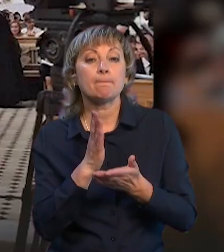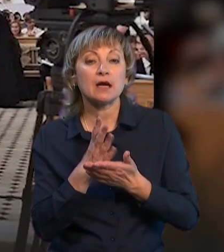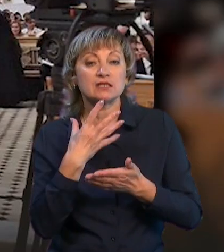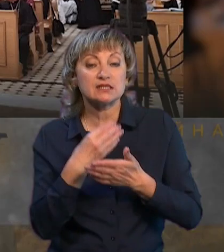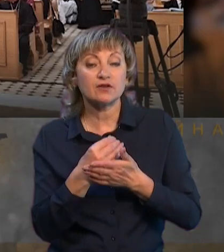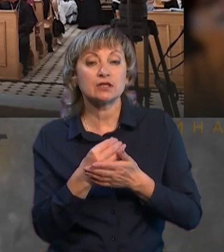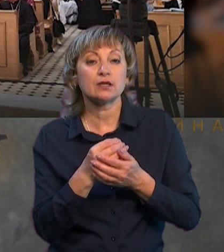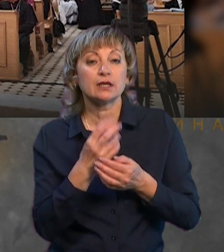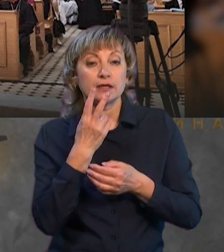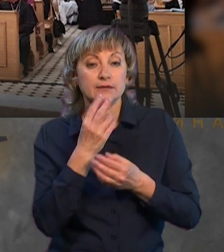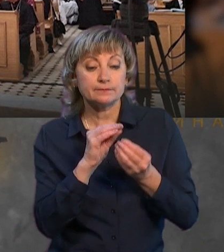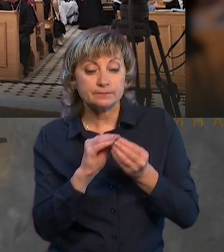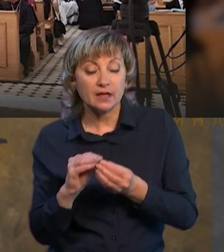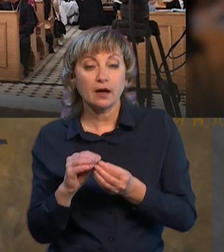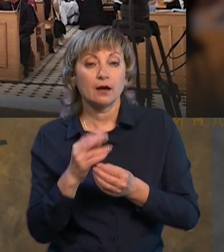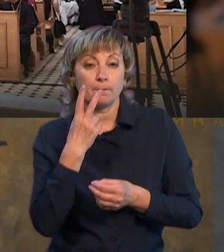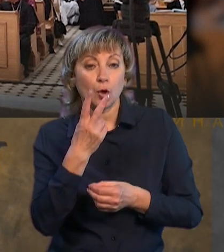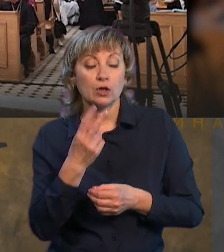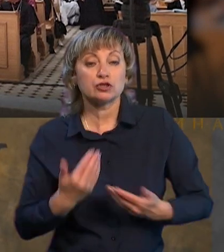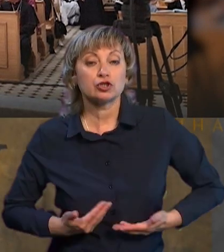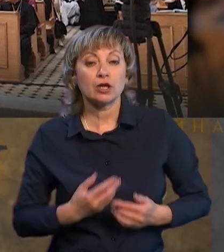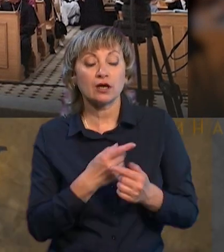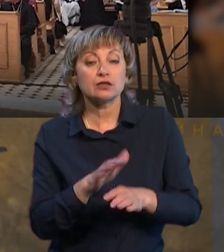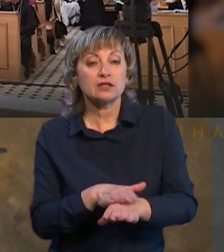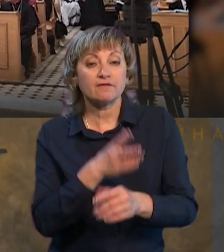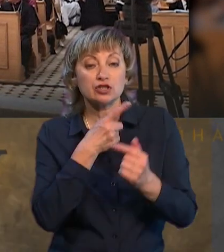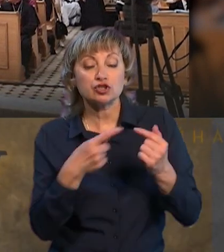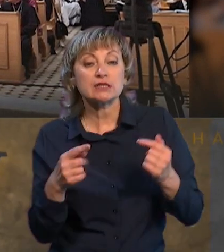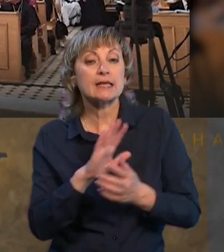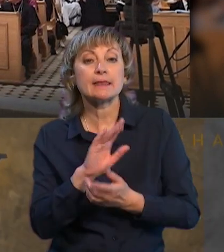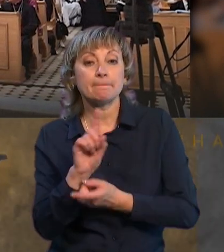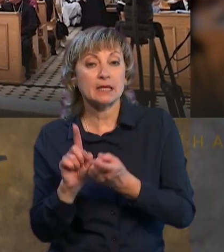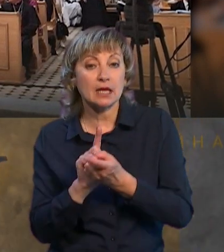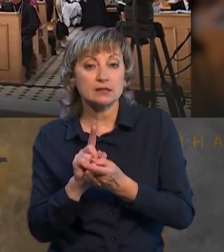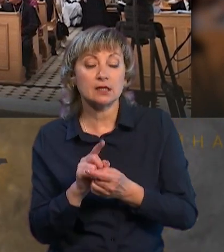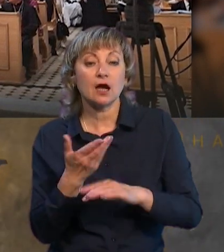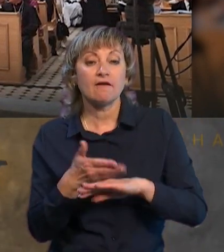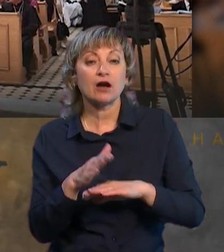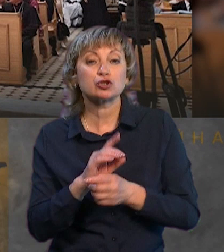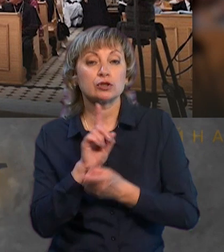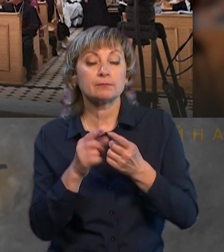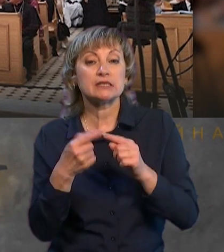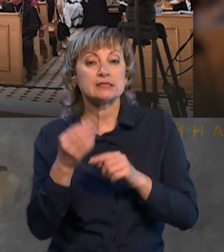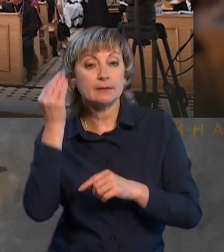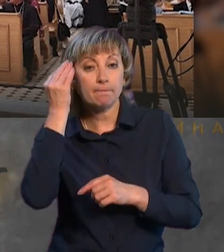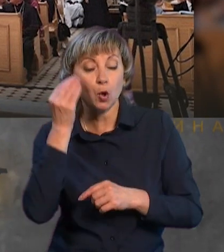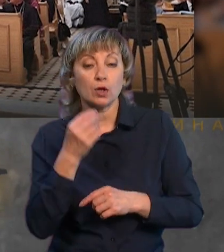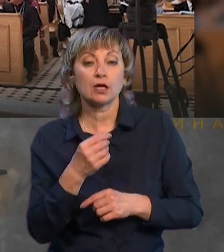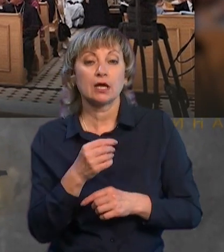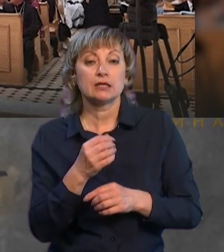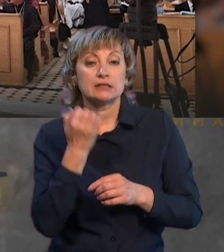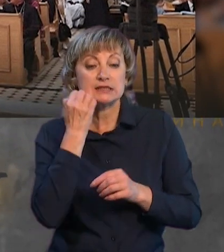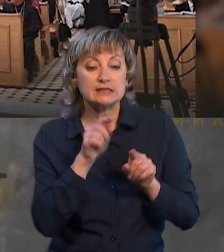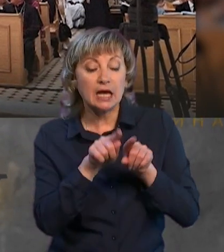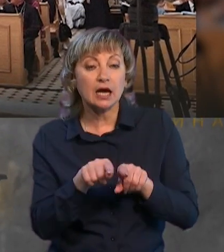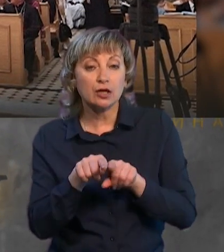усталені погляди на життя, які вже протягом тривалого часу не міняються. І, мабуть, важко змінити ці погляди і стереотипи,